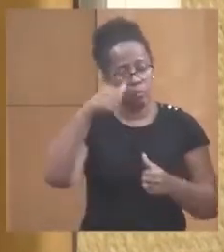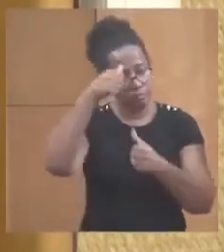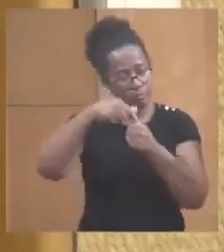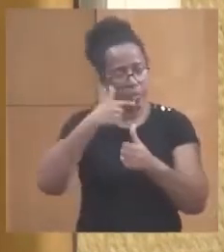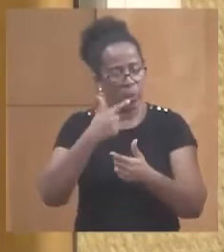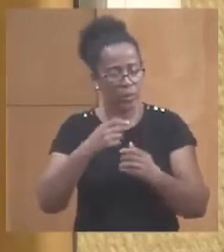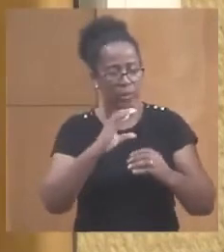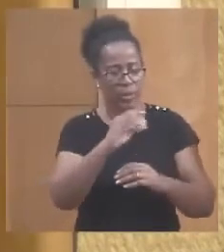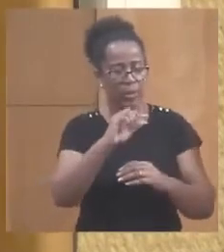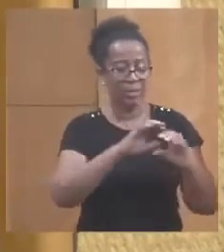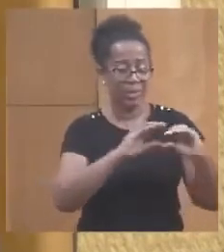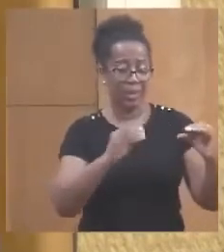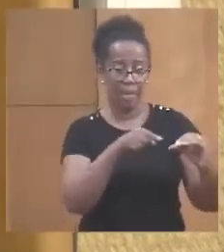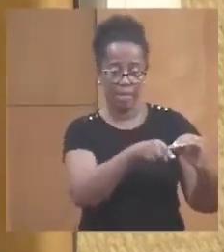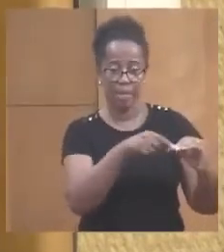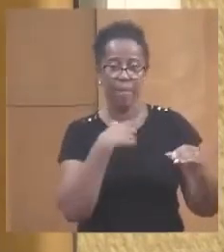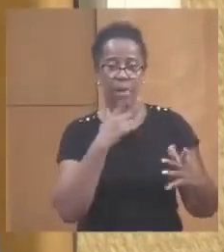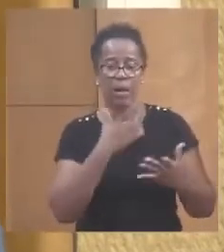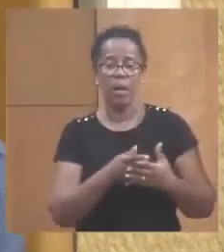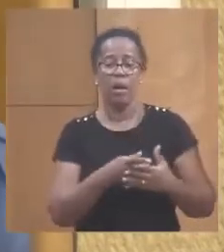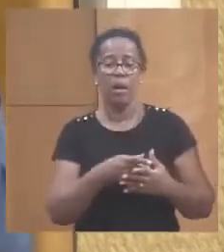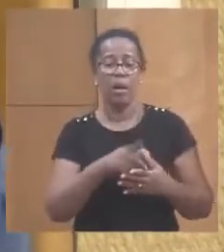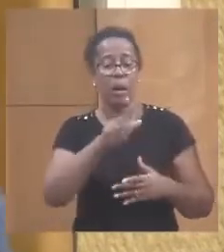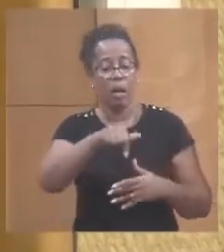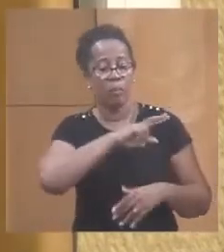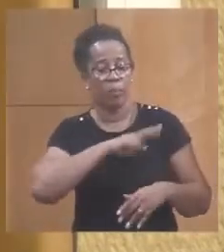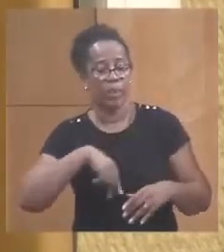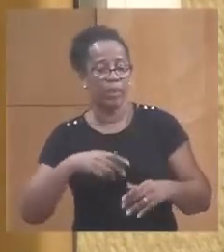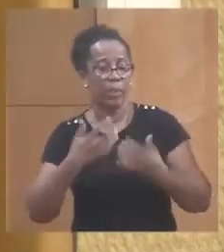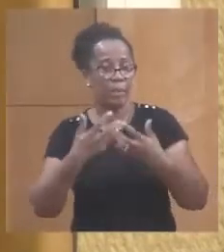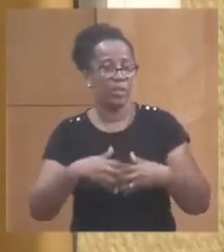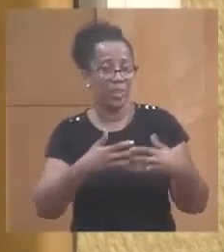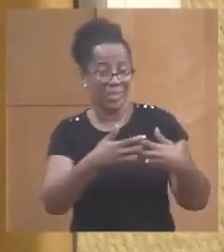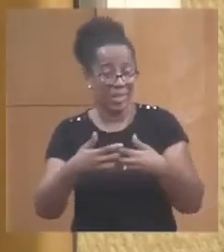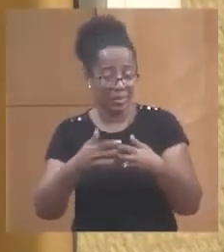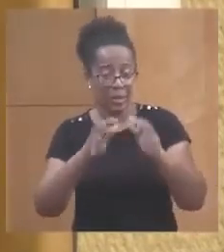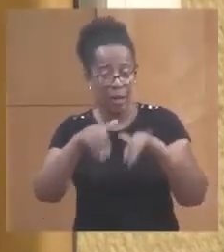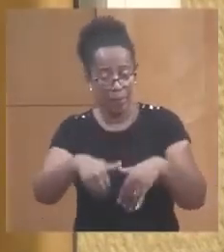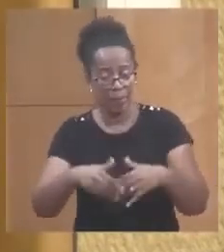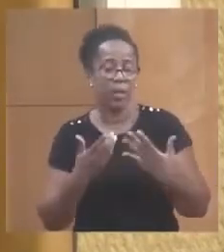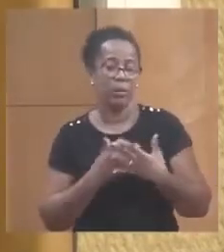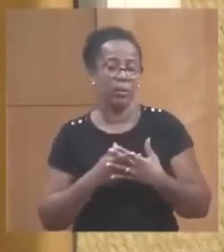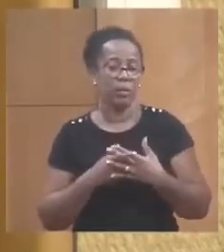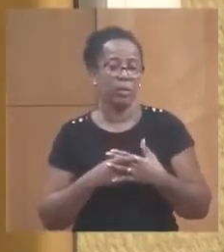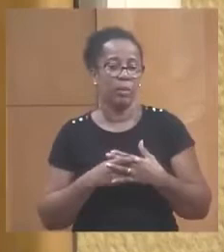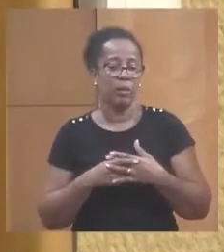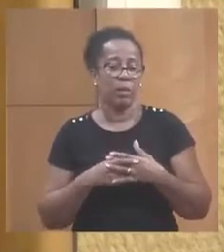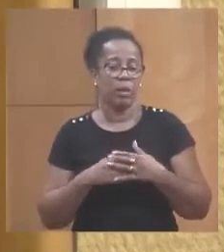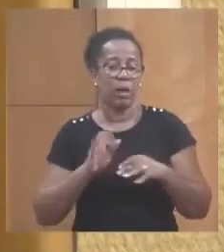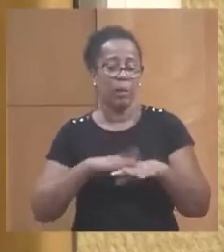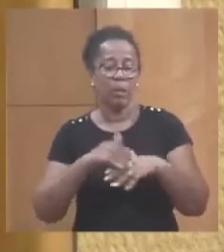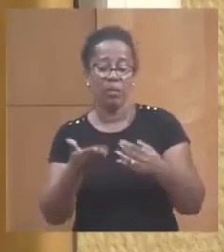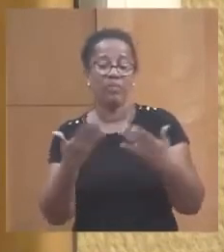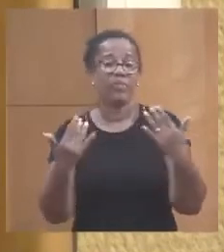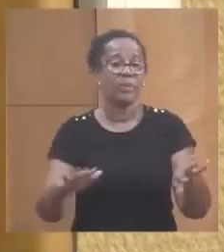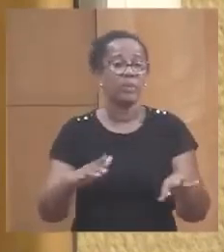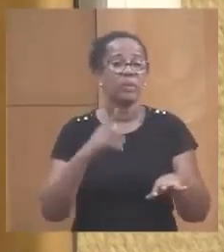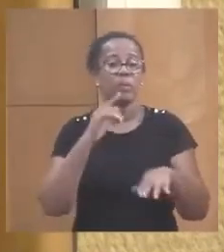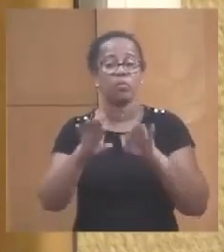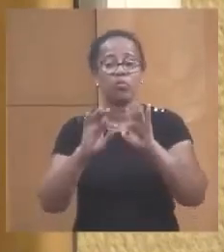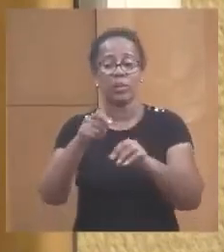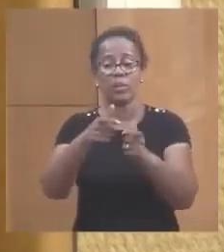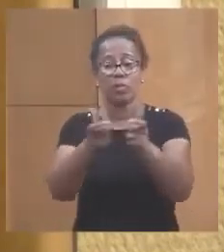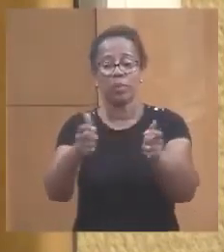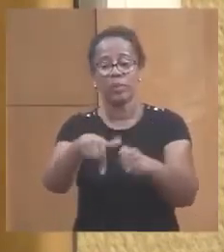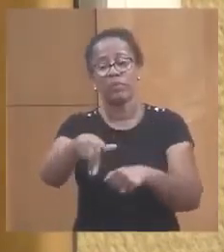propriétaire des machines à glace et choisira après une consultation, le concessionnaire qui aura à le gérer et